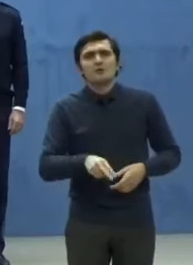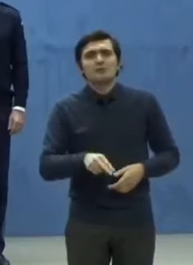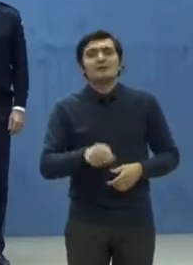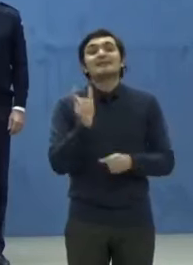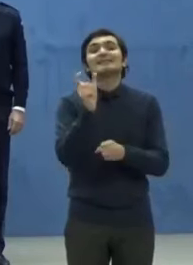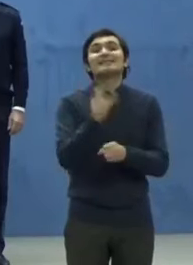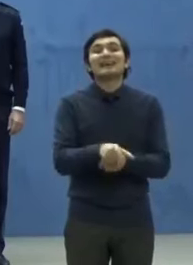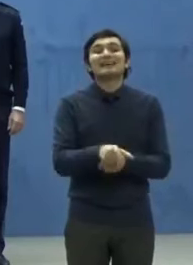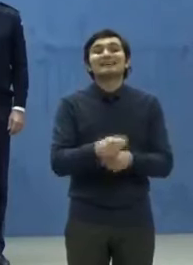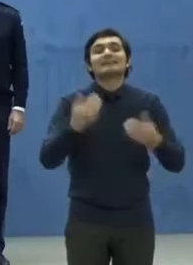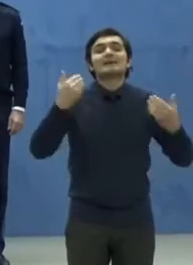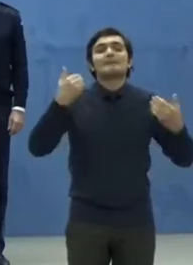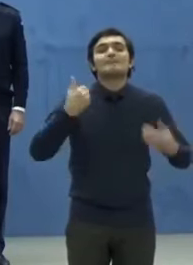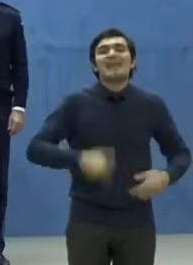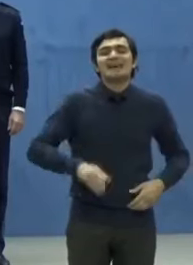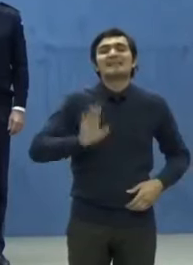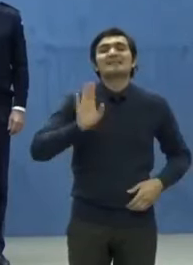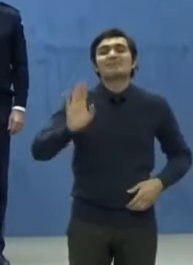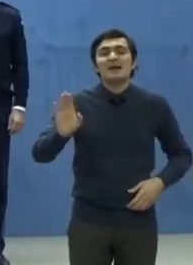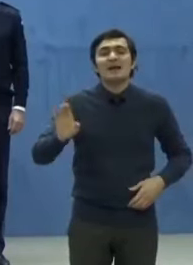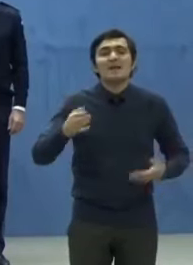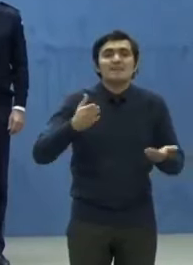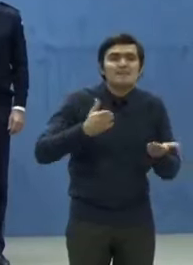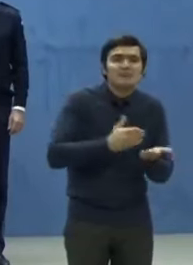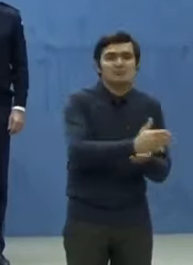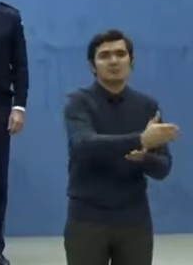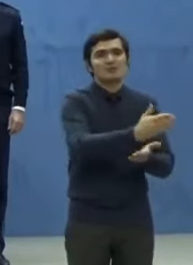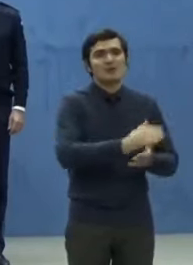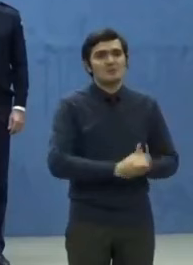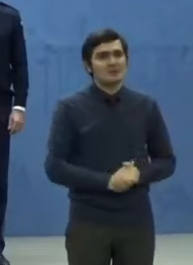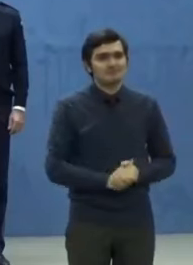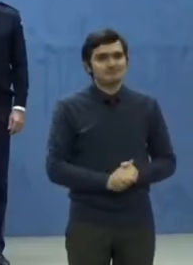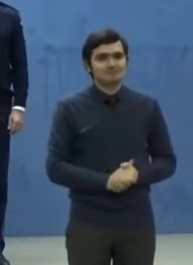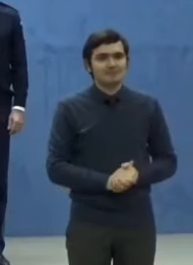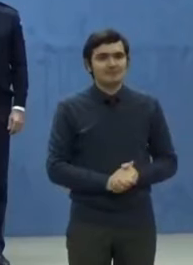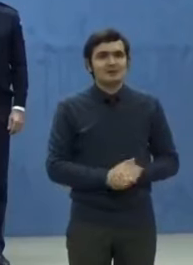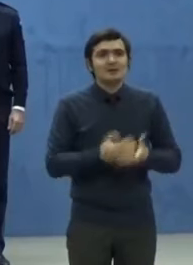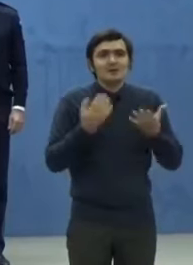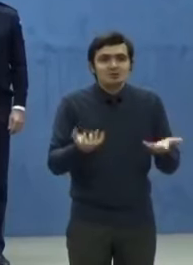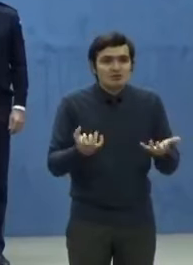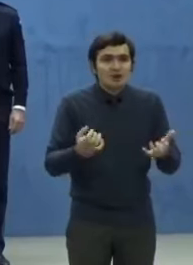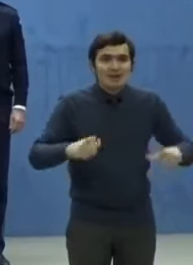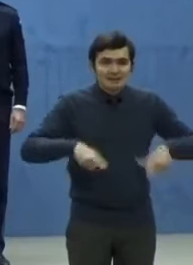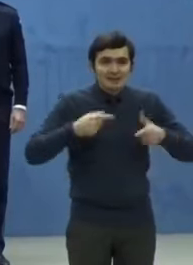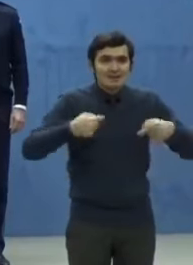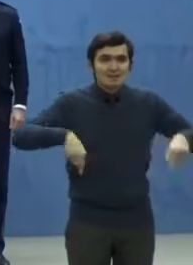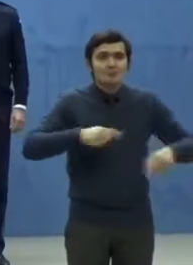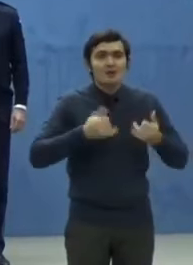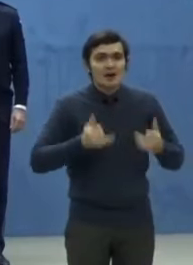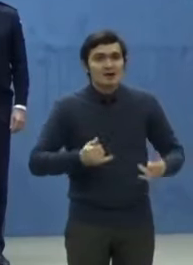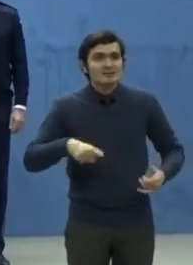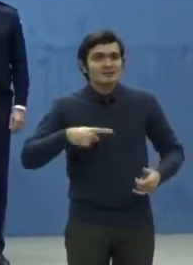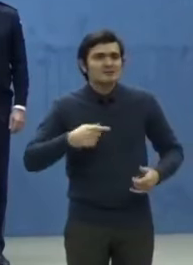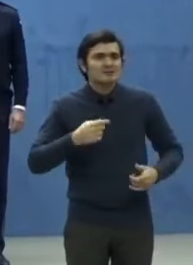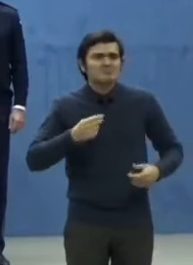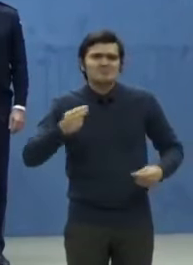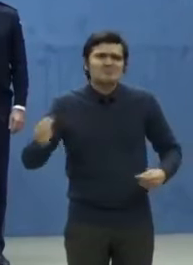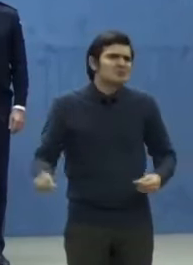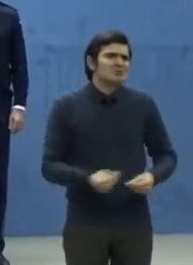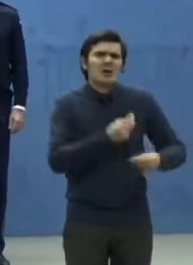să îi pierdeți pentru totdeauna. Ce trăim noi azi este cât se poate de serios,